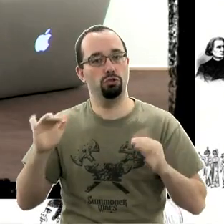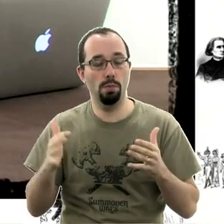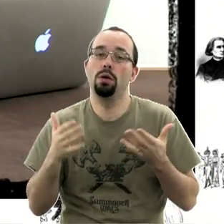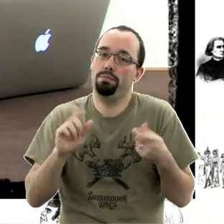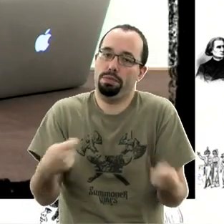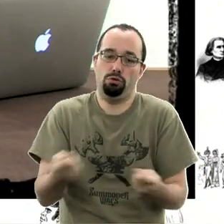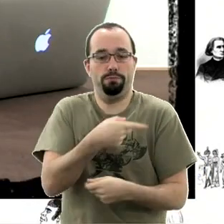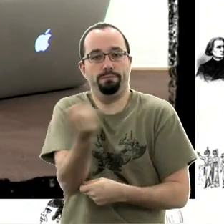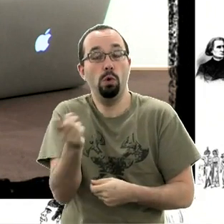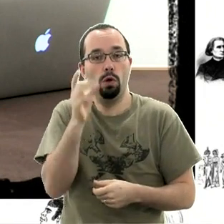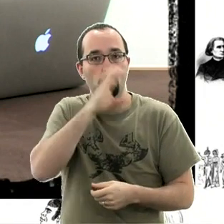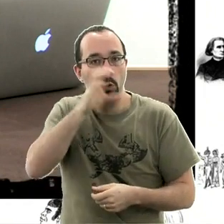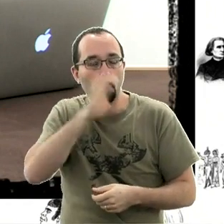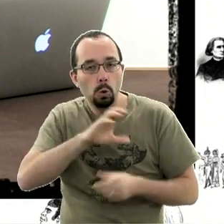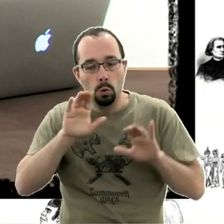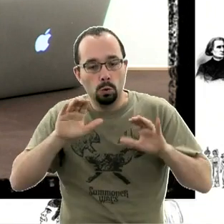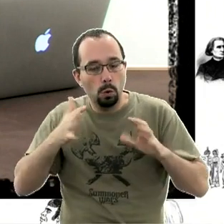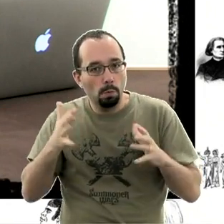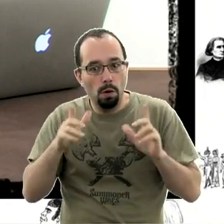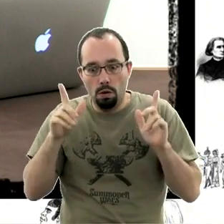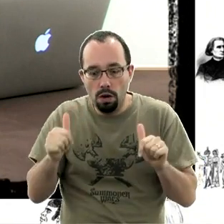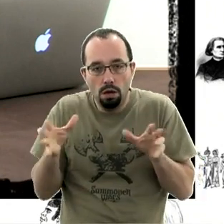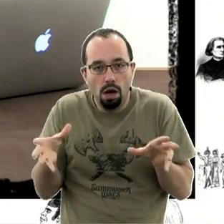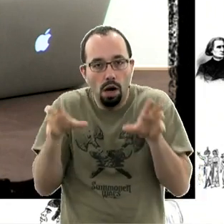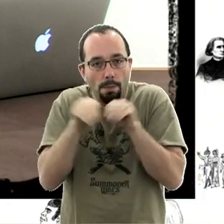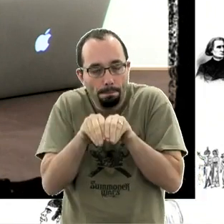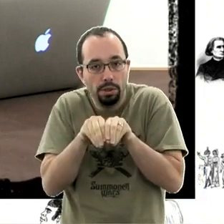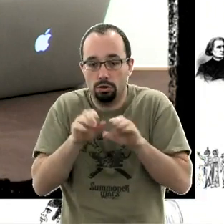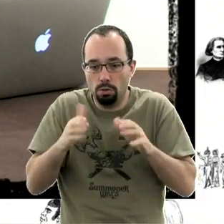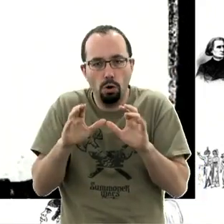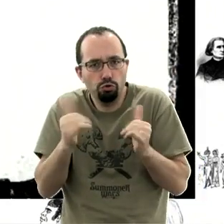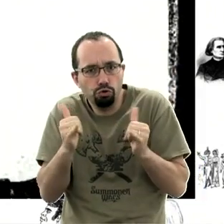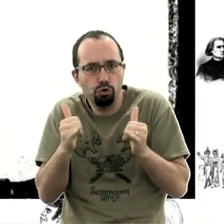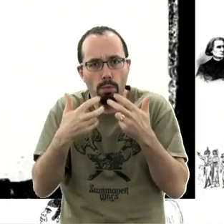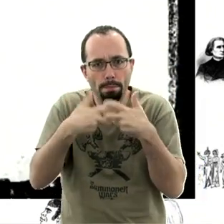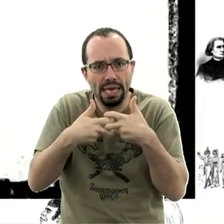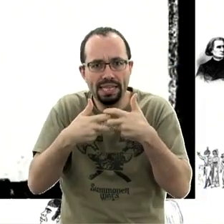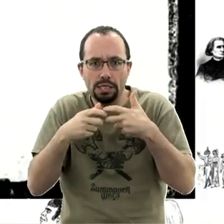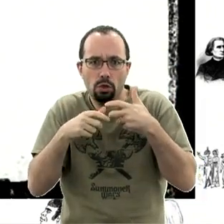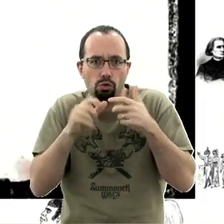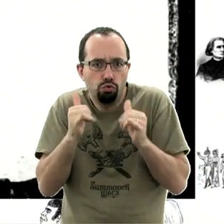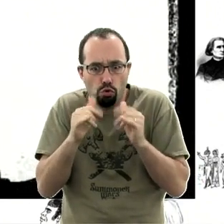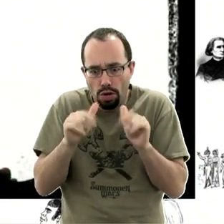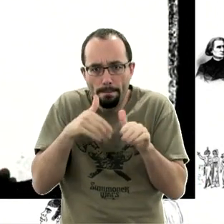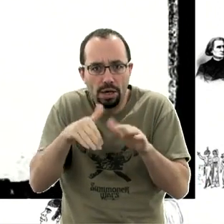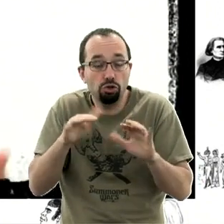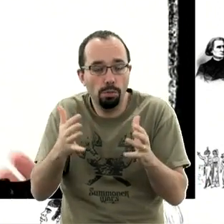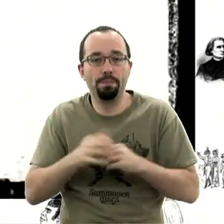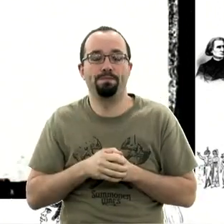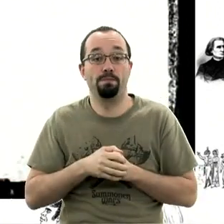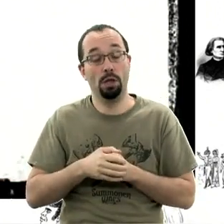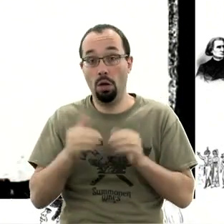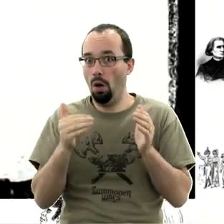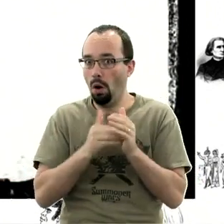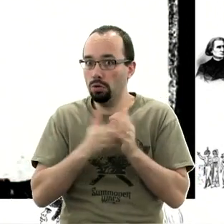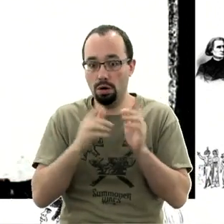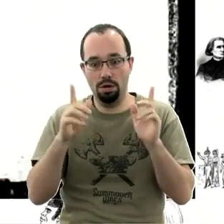Vous êtes très curieux de ce nouveau mode de fonctionnement,'est une nouvelle mécanique ludique. Vient ensuite, lui aussi, un